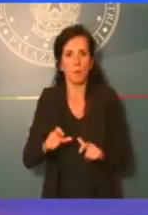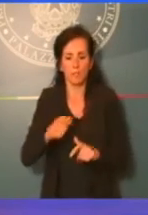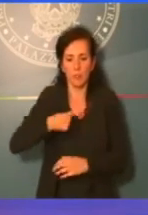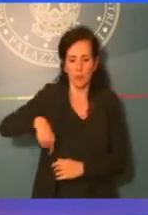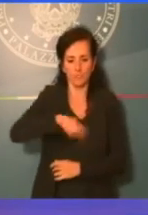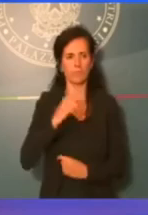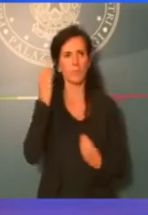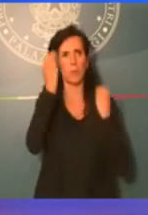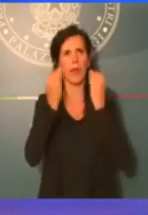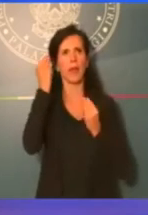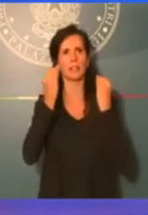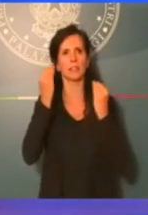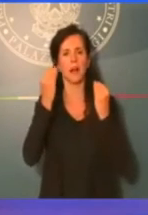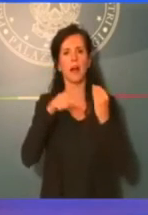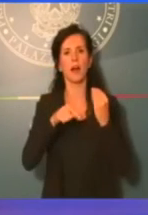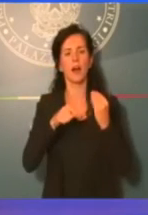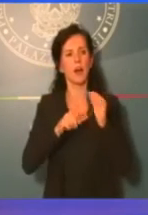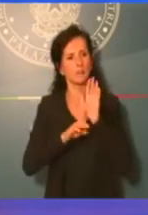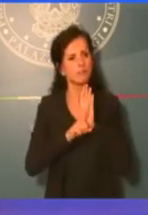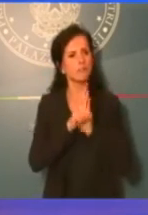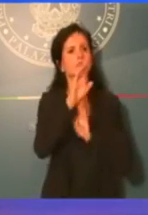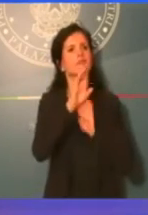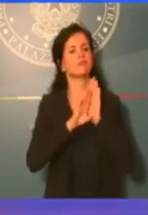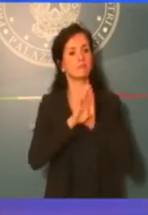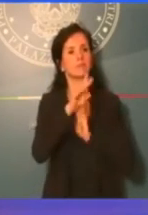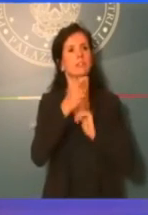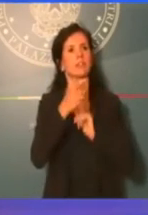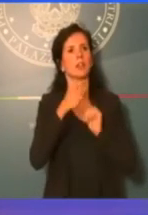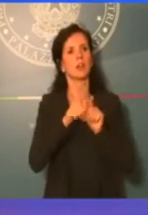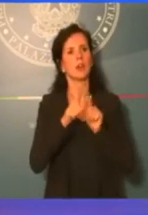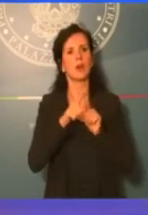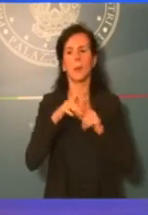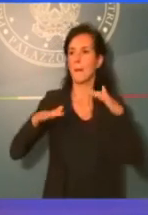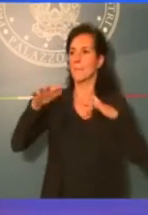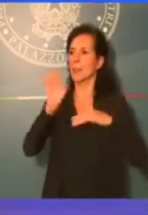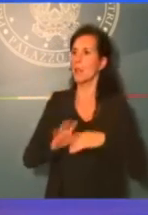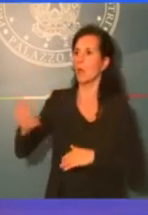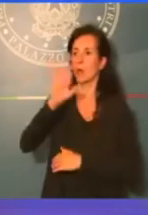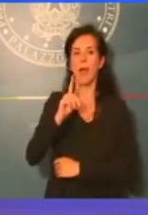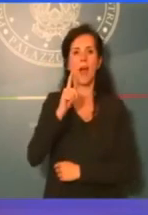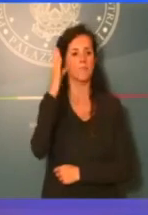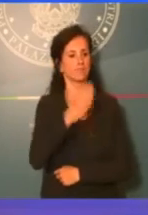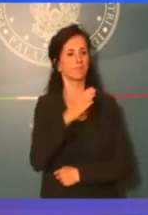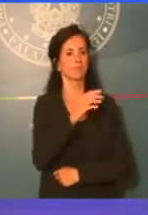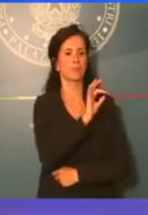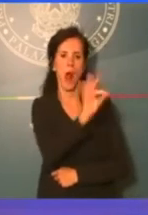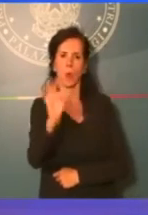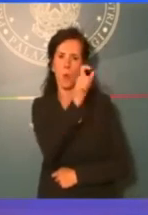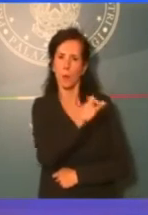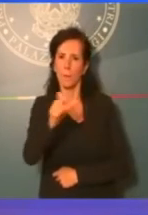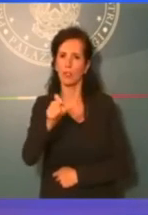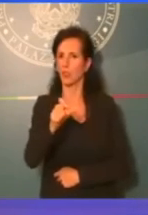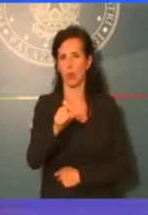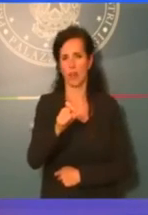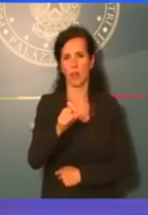crescita al di sotto della media europea sia imputabile a singole persone. È il sistema nel suo complesso. Ecco perché